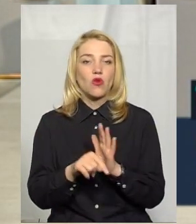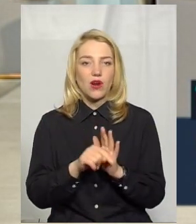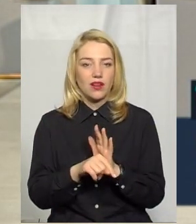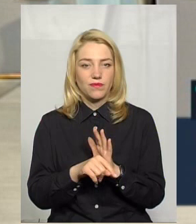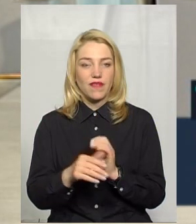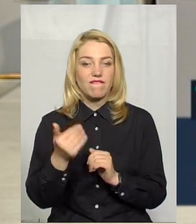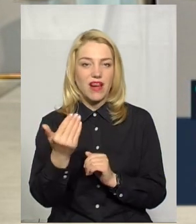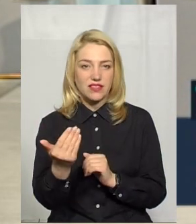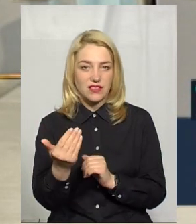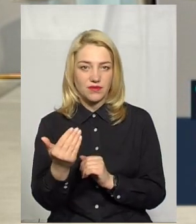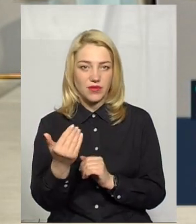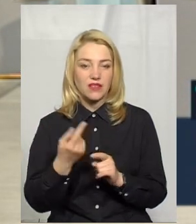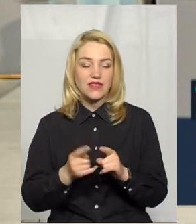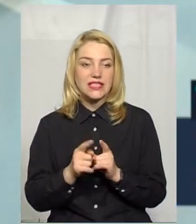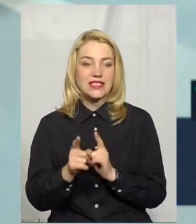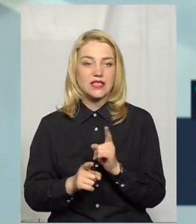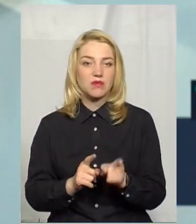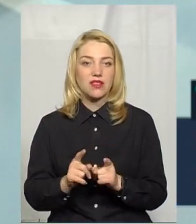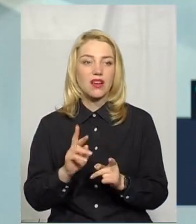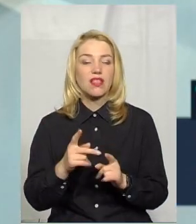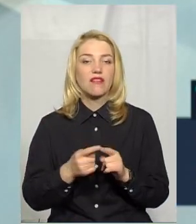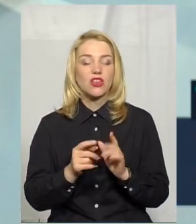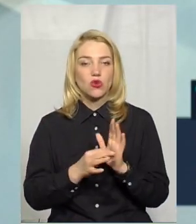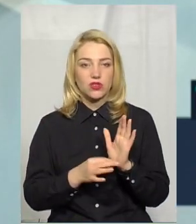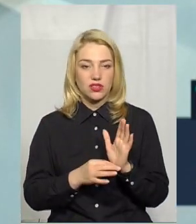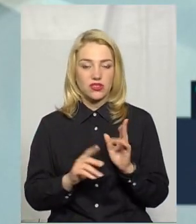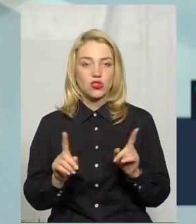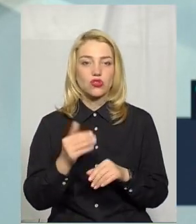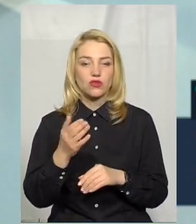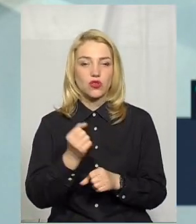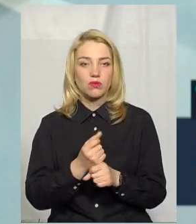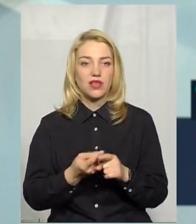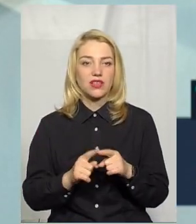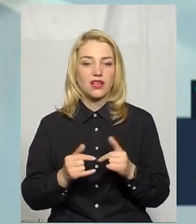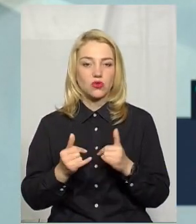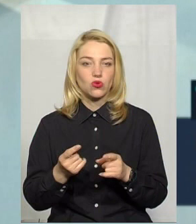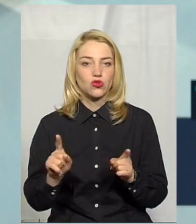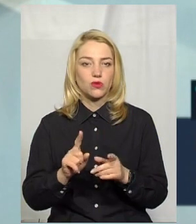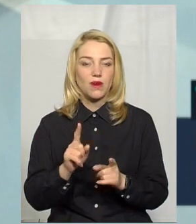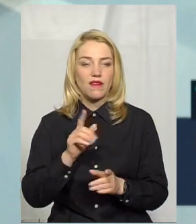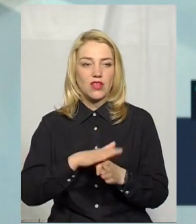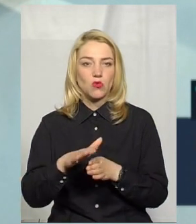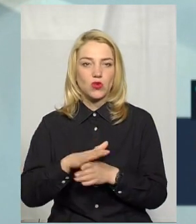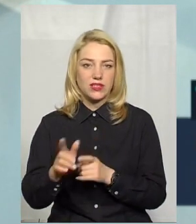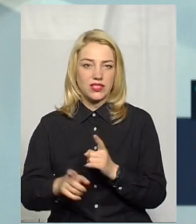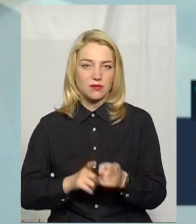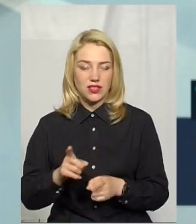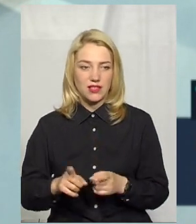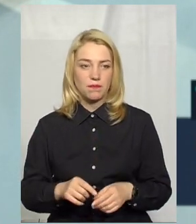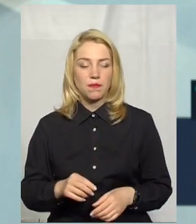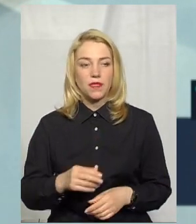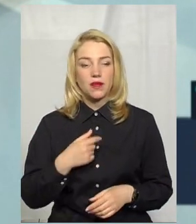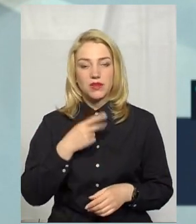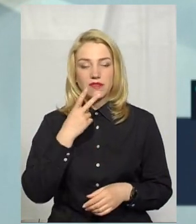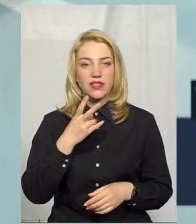вас у цих змінах Як ви її оціните? Що ви робили для того щоб відбулися зміни? Ми постійно Ми